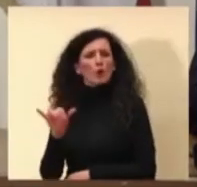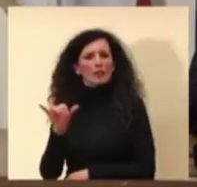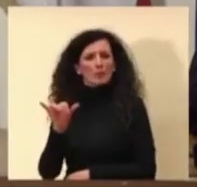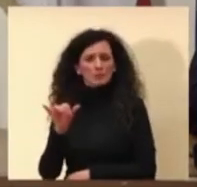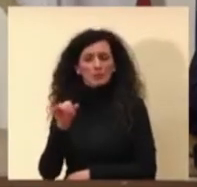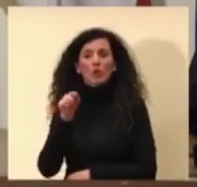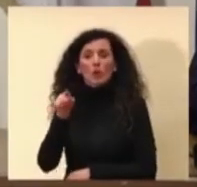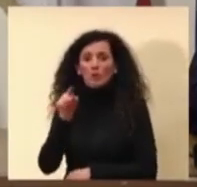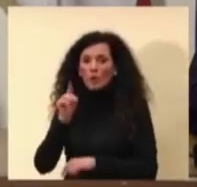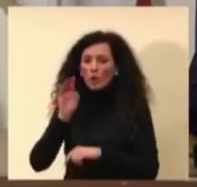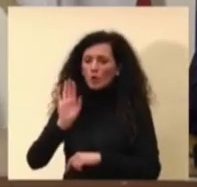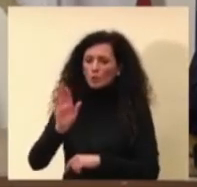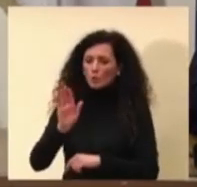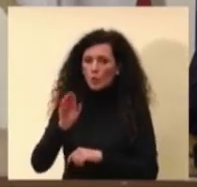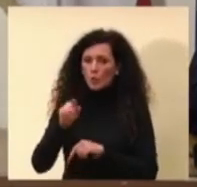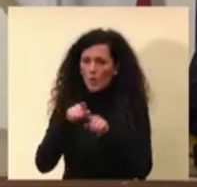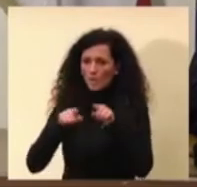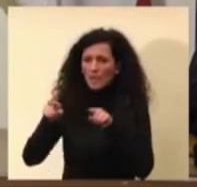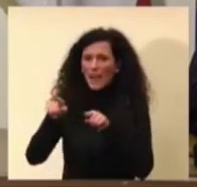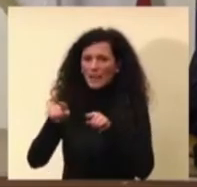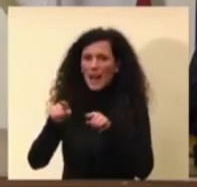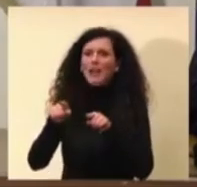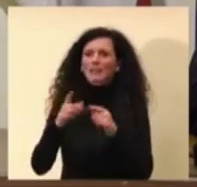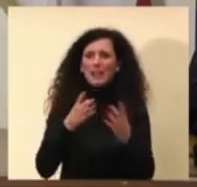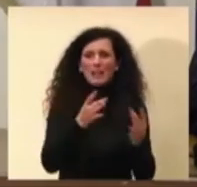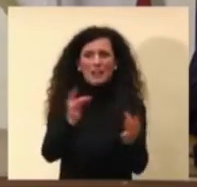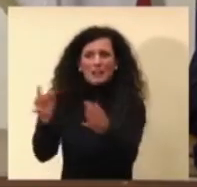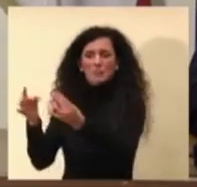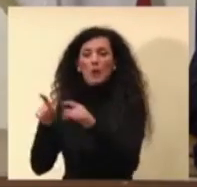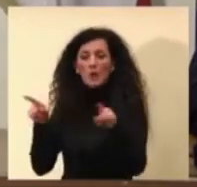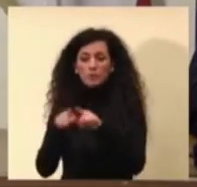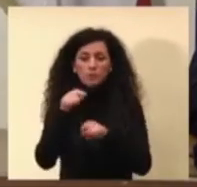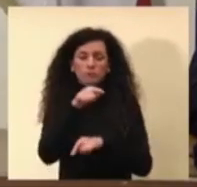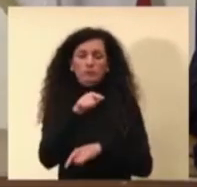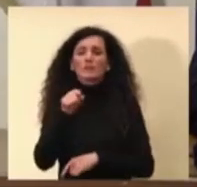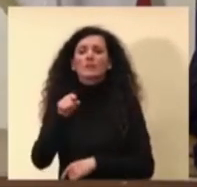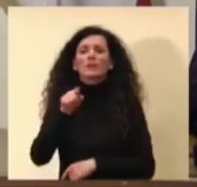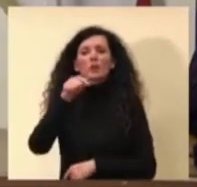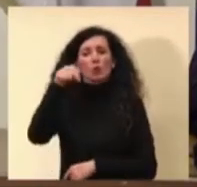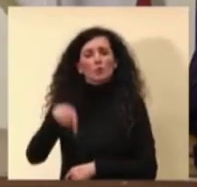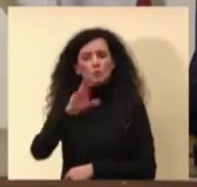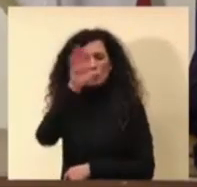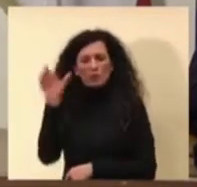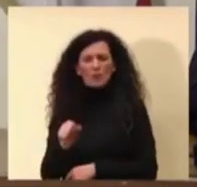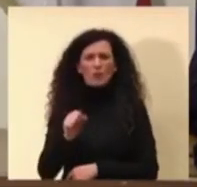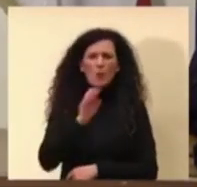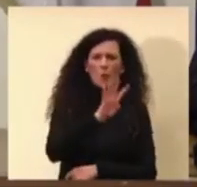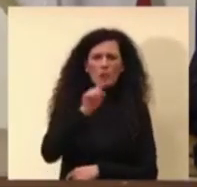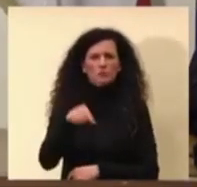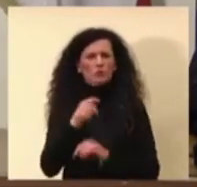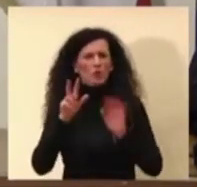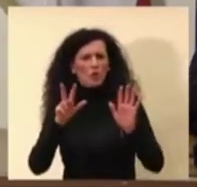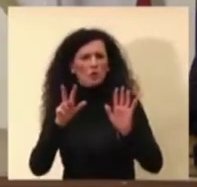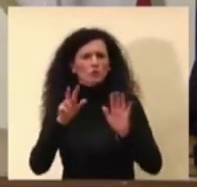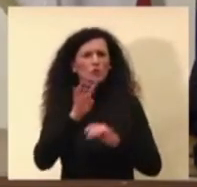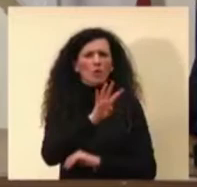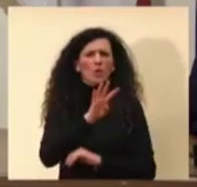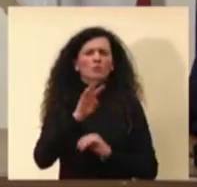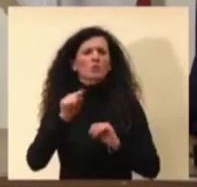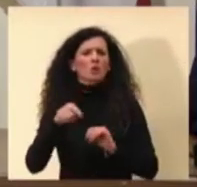trasmissibile, però come la sudafricana ha una mutazione 484K, che